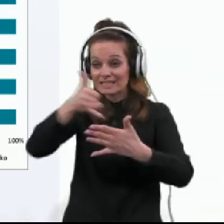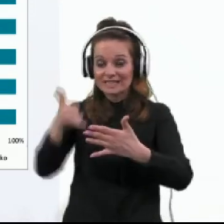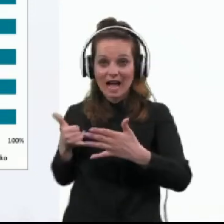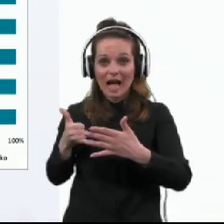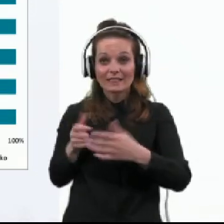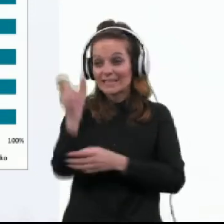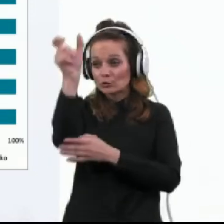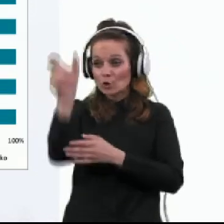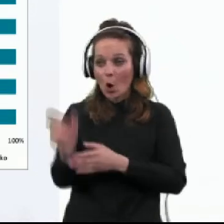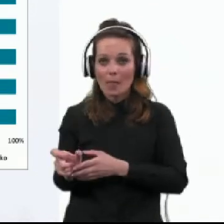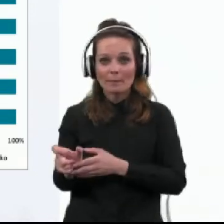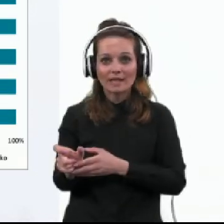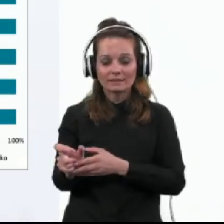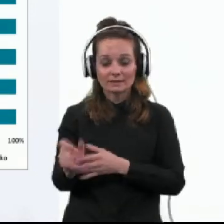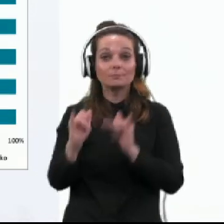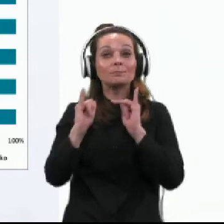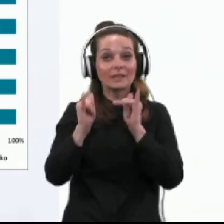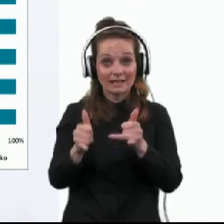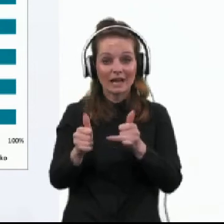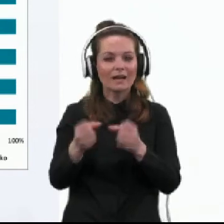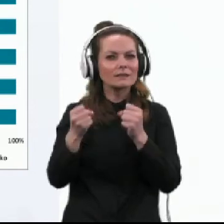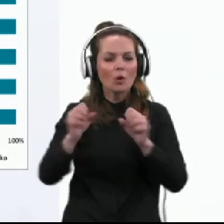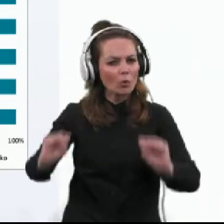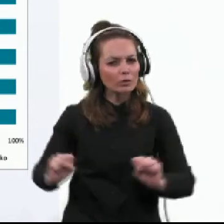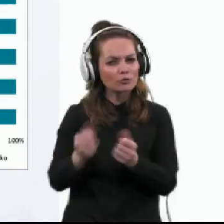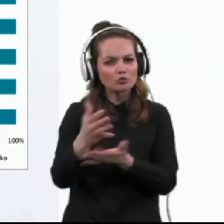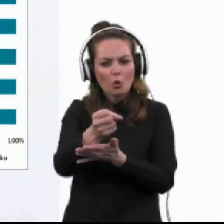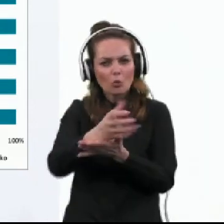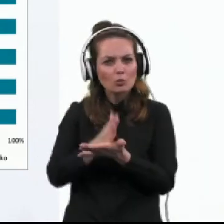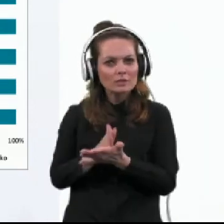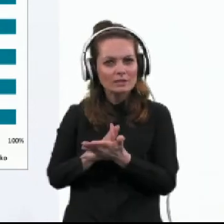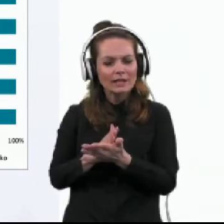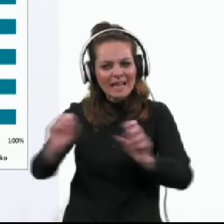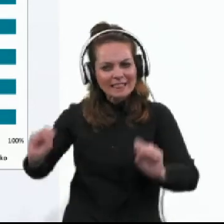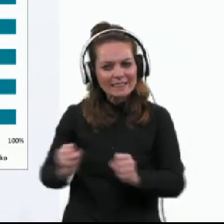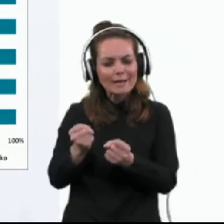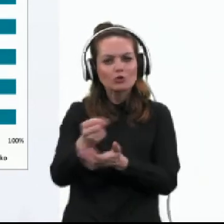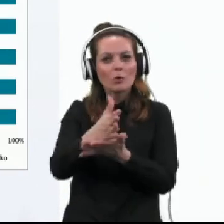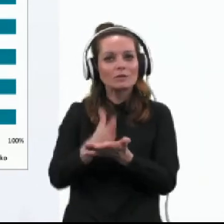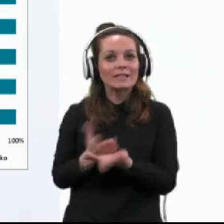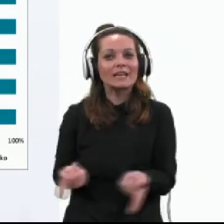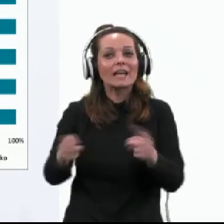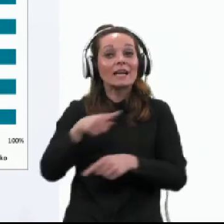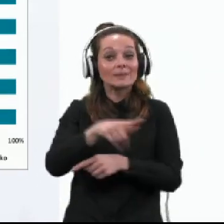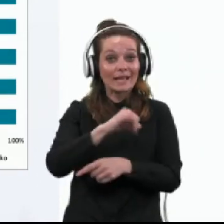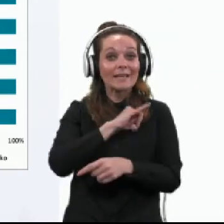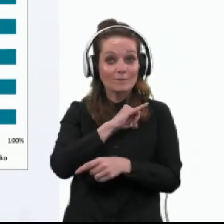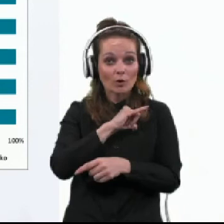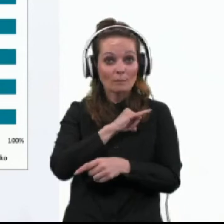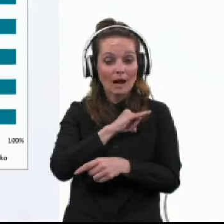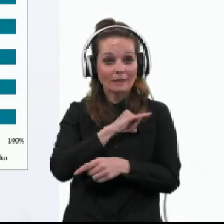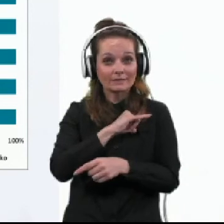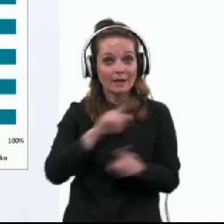stolpec, pa zelo težko ocenijo, oziroma bistveno teže ocenijo, ali so informacije